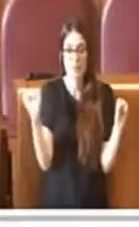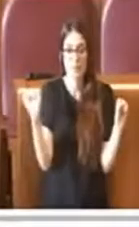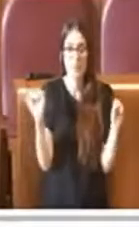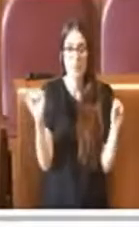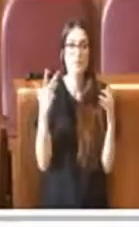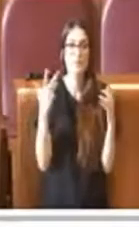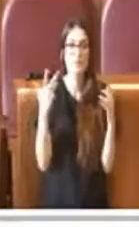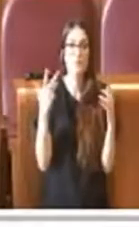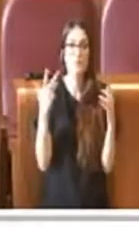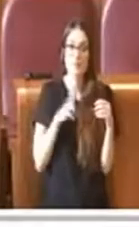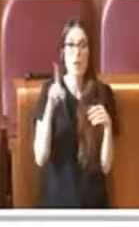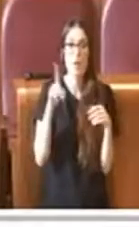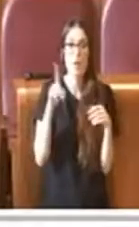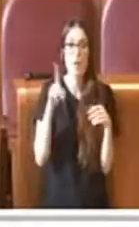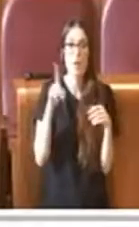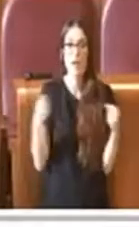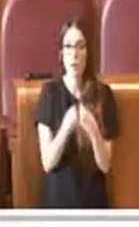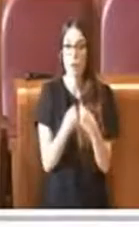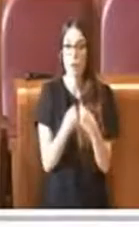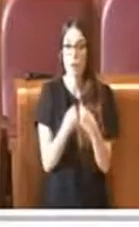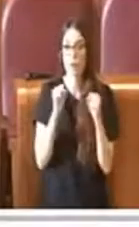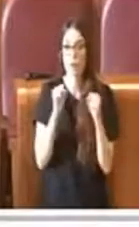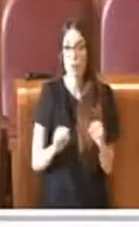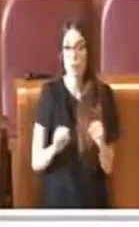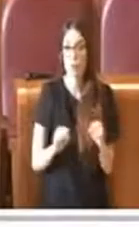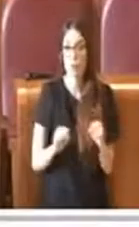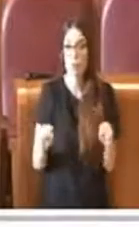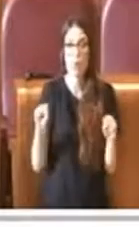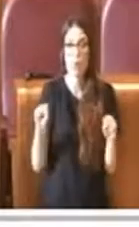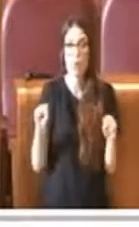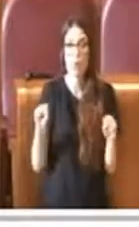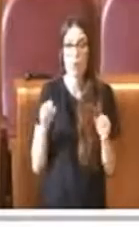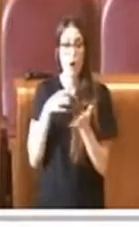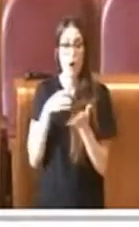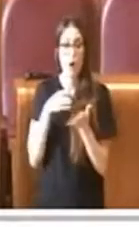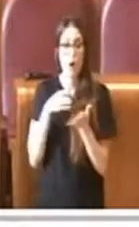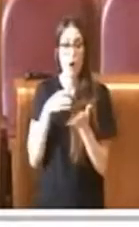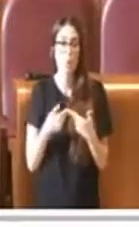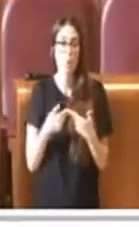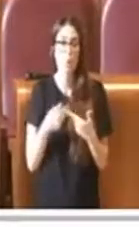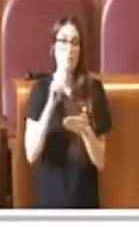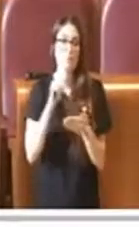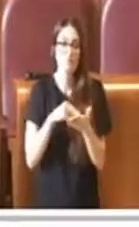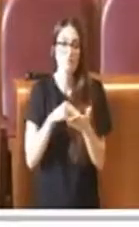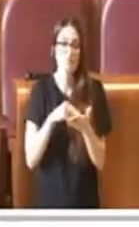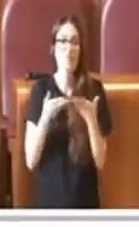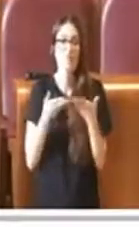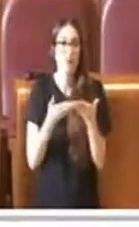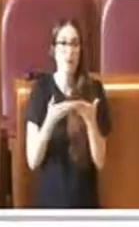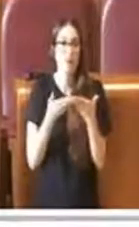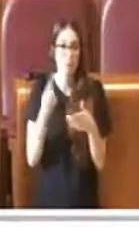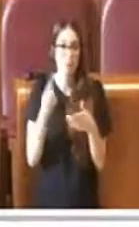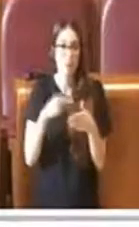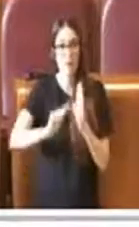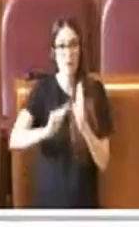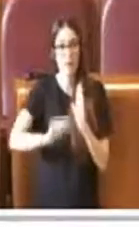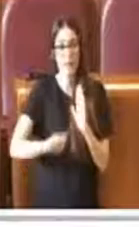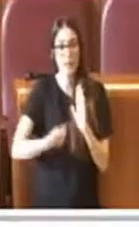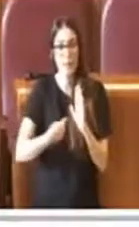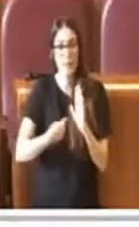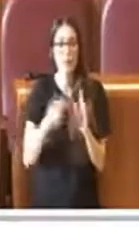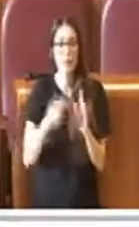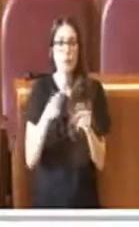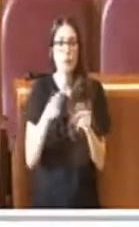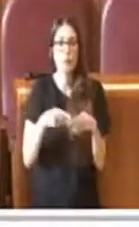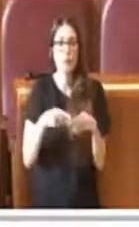le opposizioni vorranno contribuire votando favorevolmente l'emendamento perché ritengo che sia veramente un valido strumento